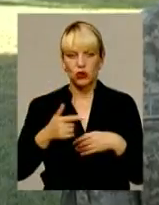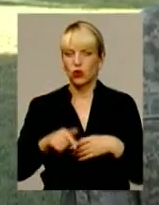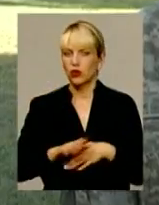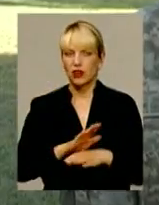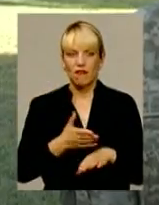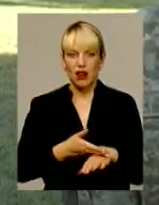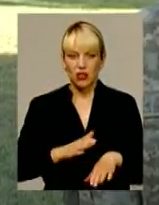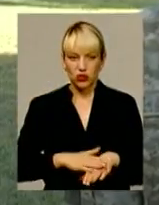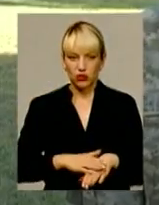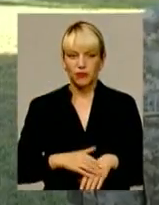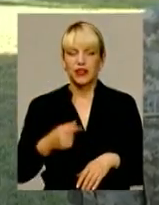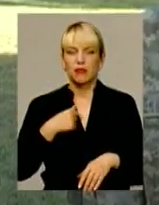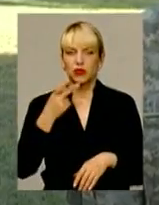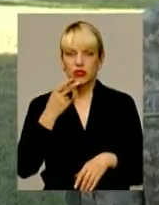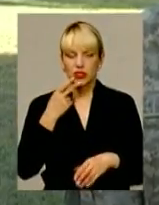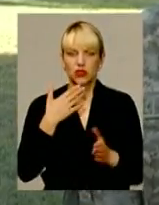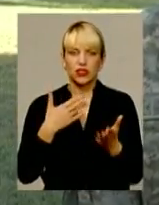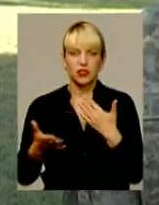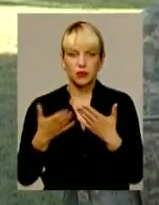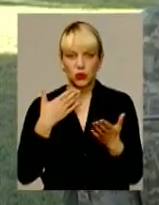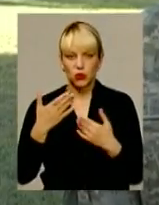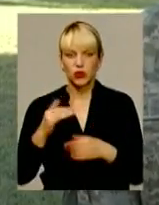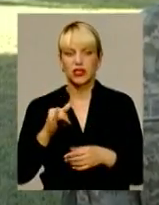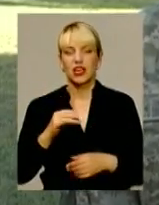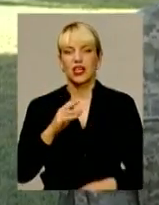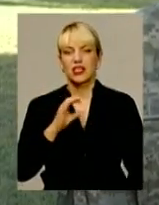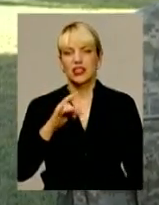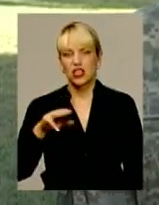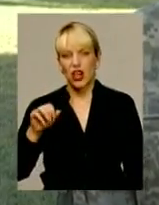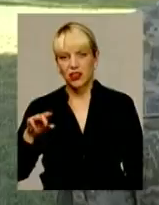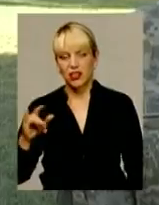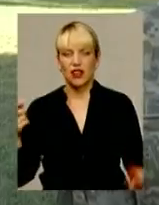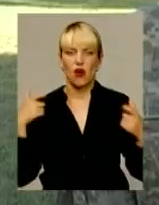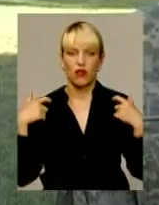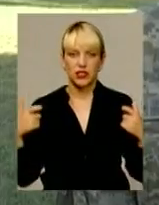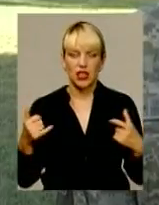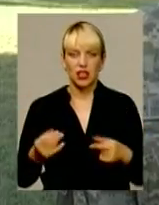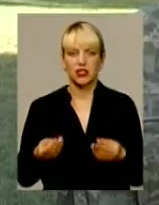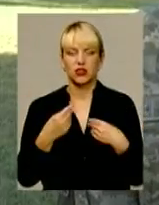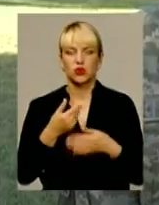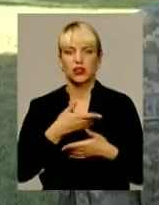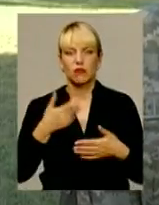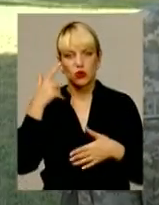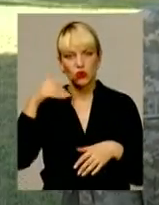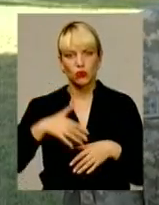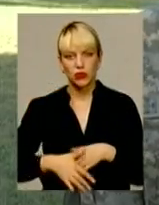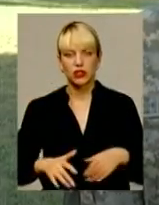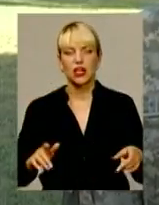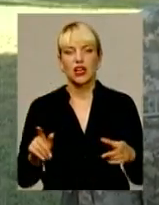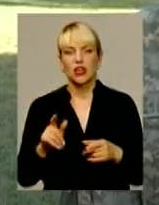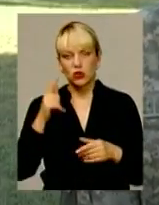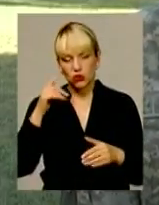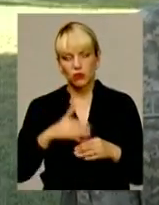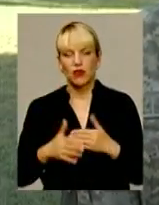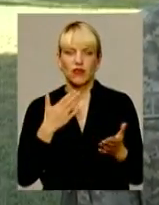важко. З нами постійно спілкуються і сержанти, і офіцери, дають нам зрозуміти, вони з